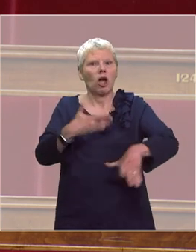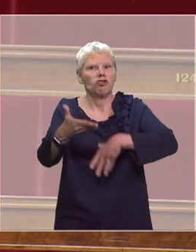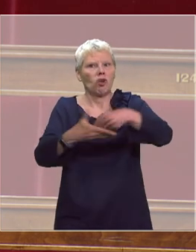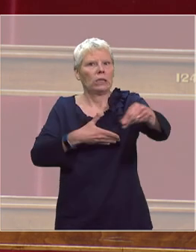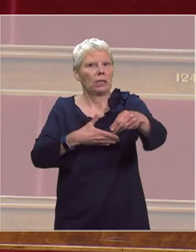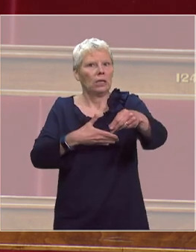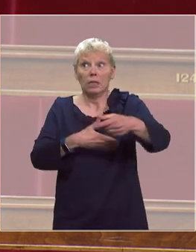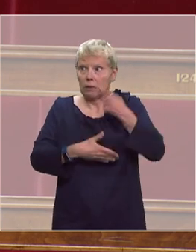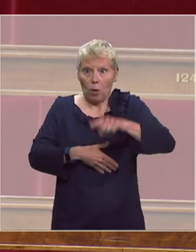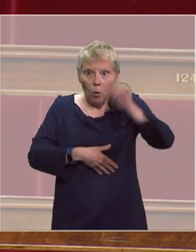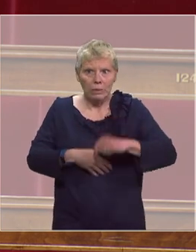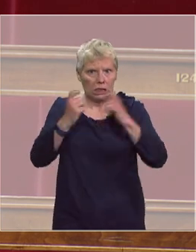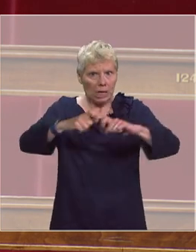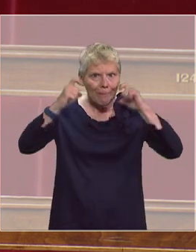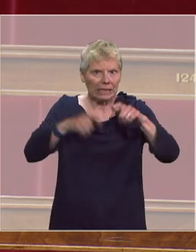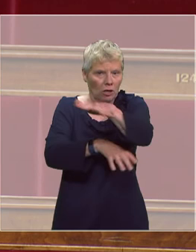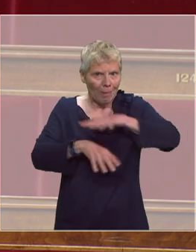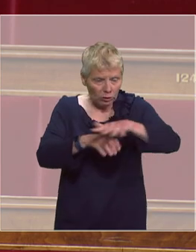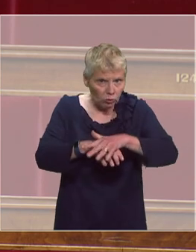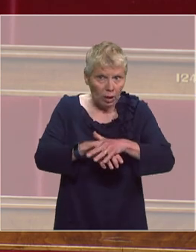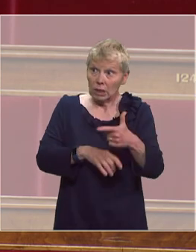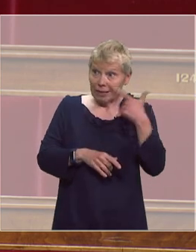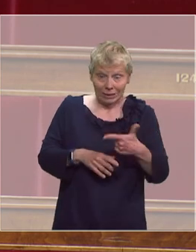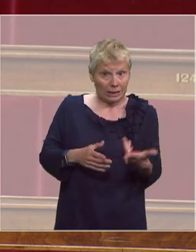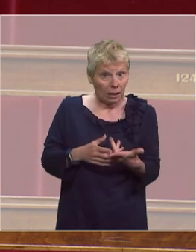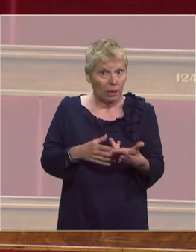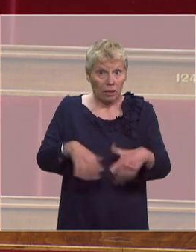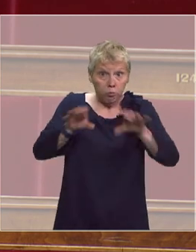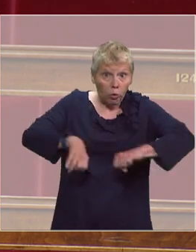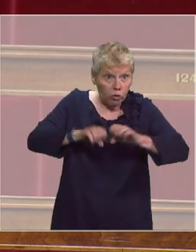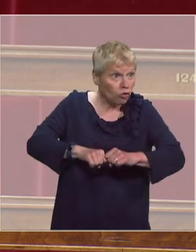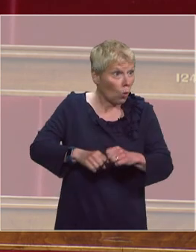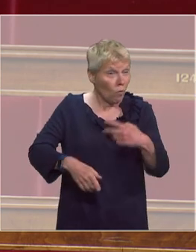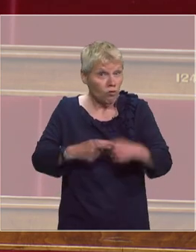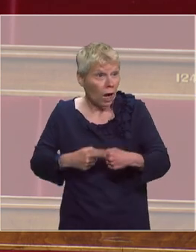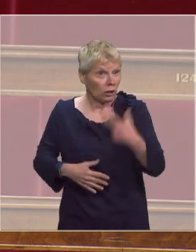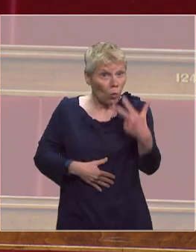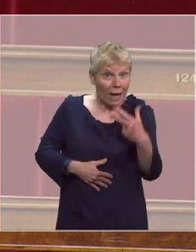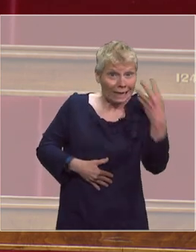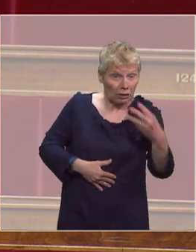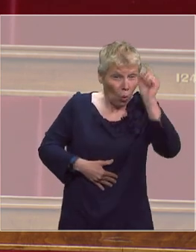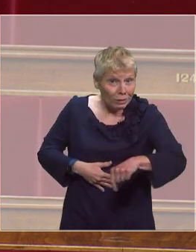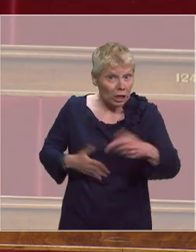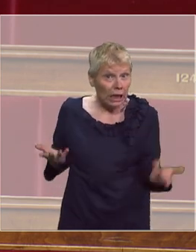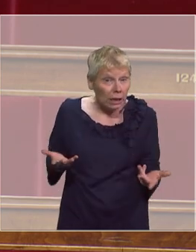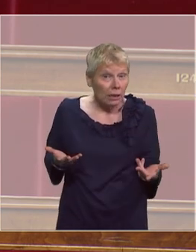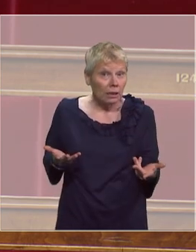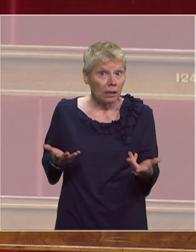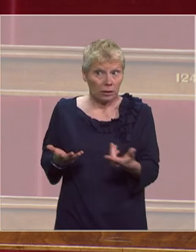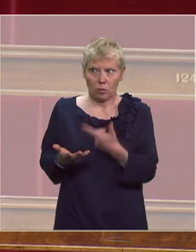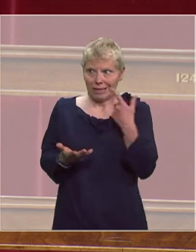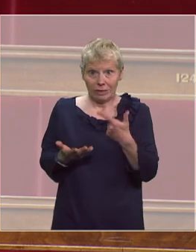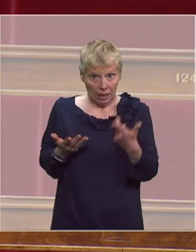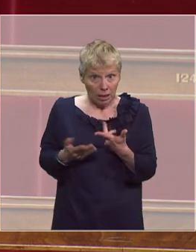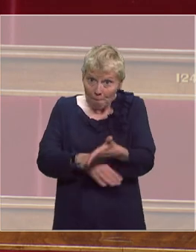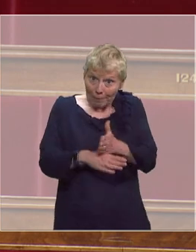pour tout le monde. C'est-à-dire qu'il faut multiplier par 3 ou 4 le nombre de masques que l'on donne à toutes les personnes. Donc, on voit bien là est-ce que